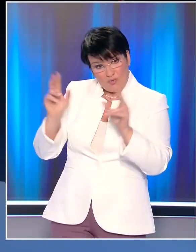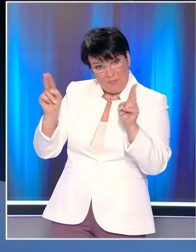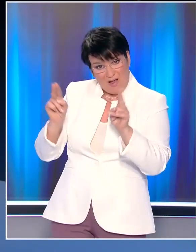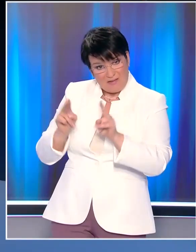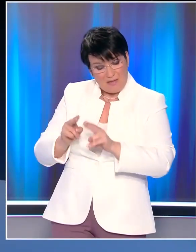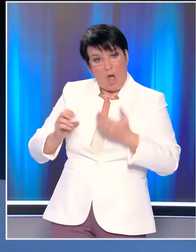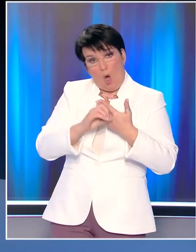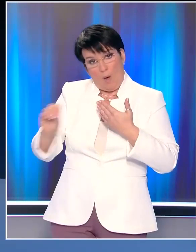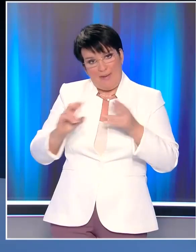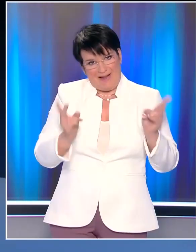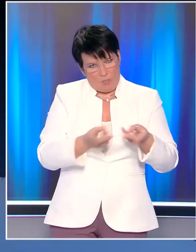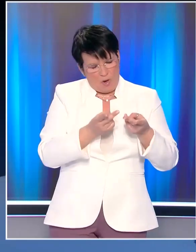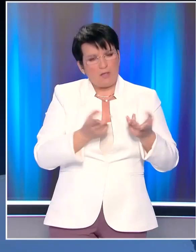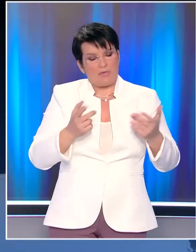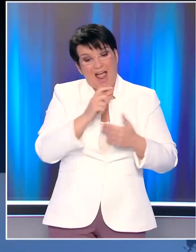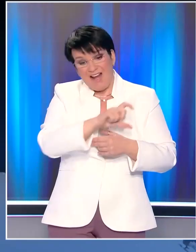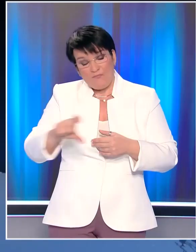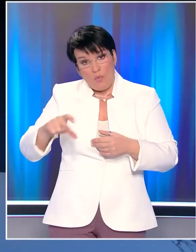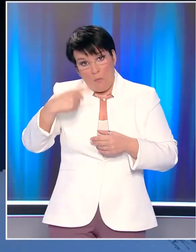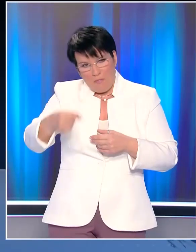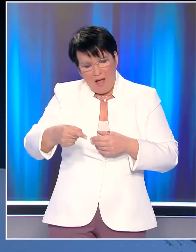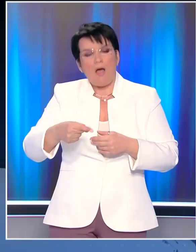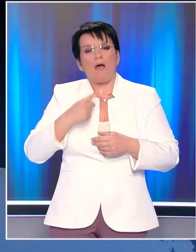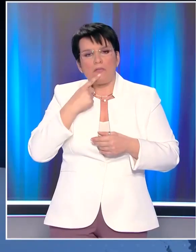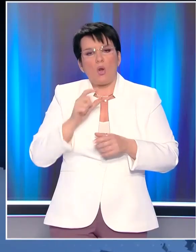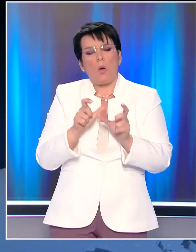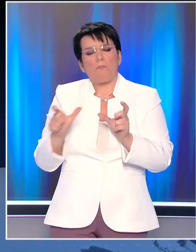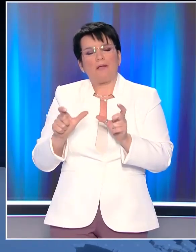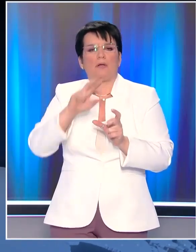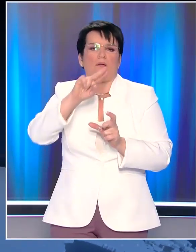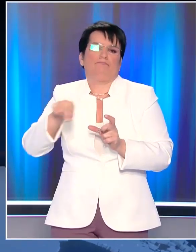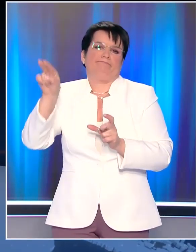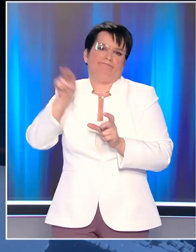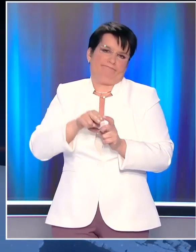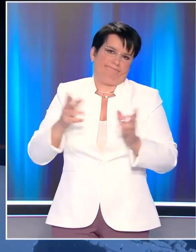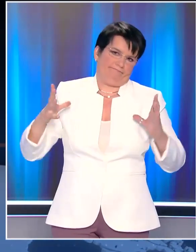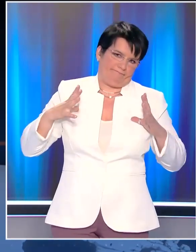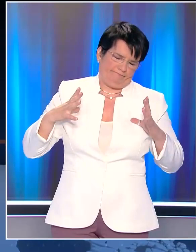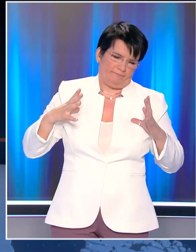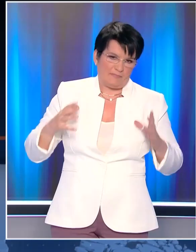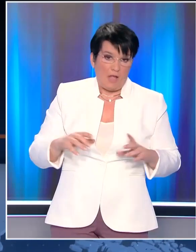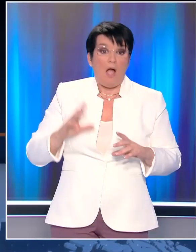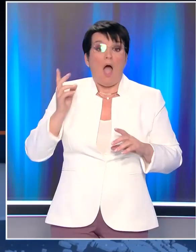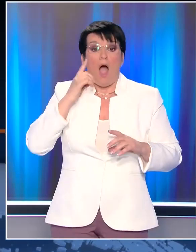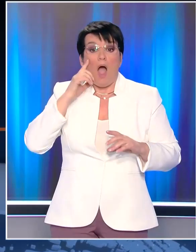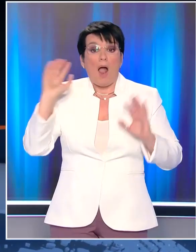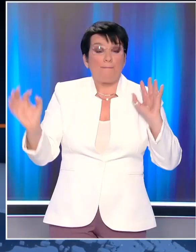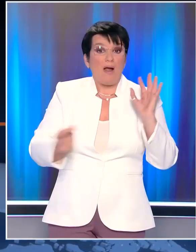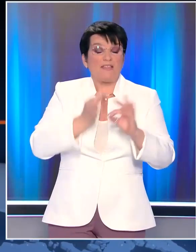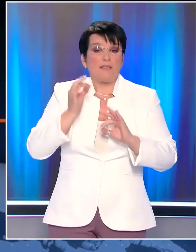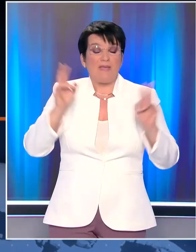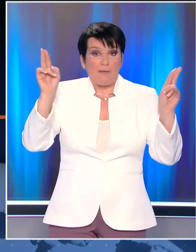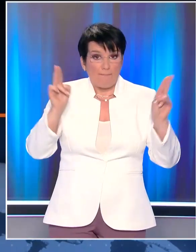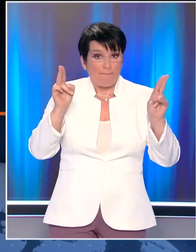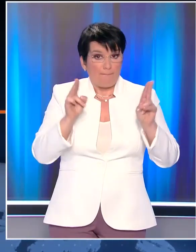αποκάλυψε το Open, εντός της εβδομάδας θα συζητηθεί το θέμα της άρσης των μέτρων. Παρακολουθώντας την πανδημία, εάν συνεχιστεί αυτή η